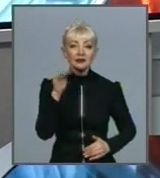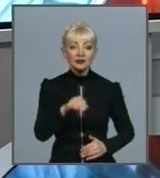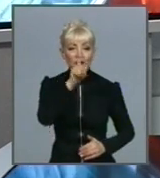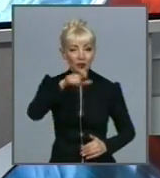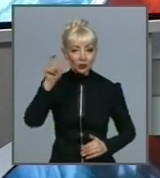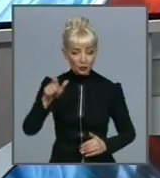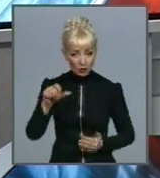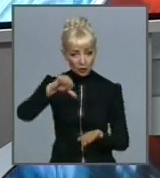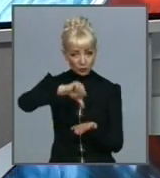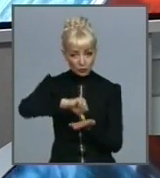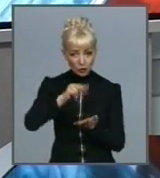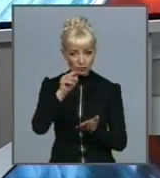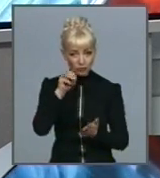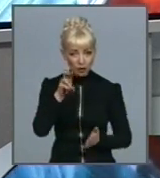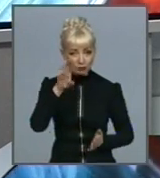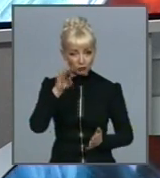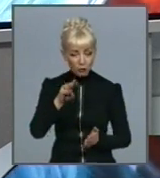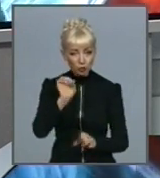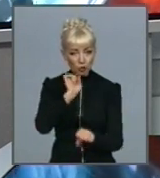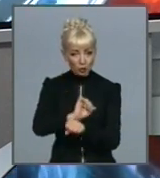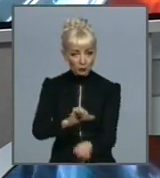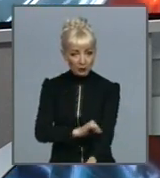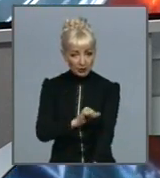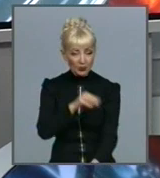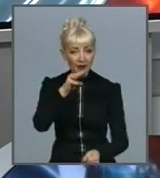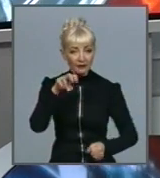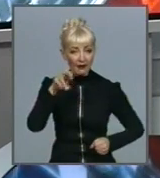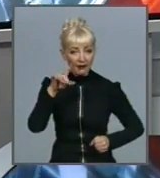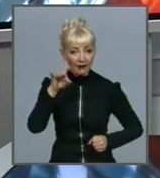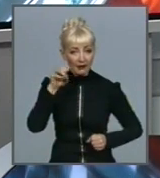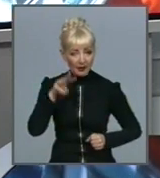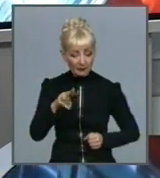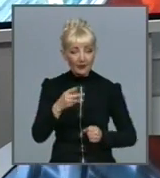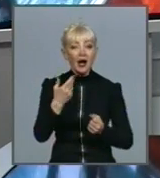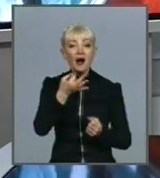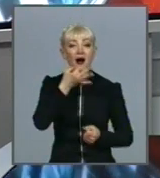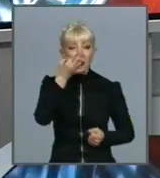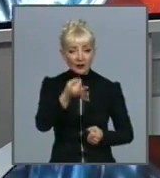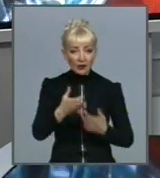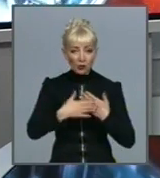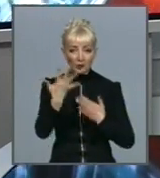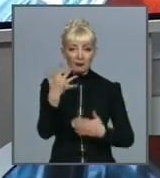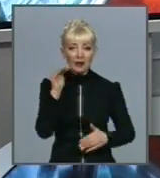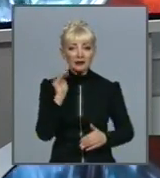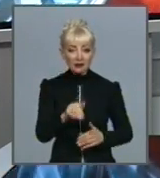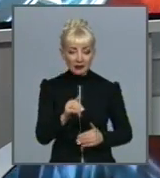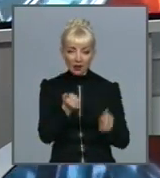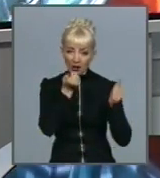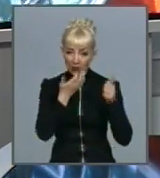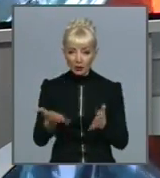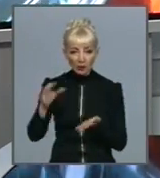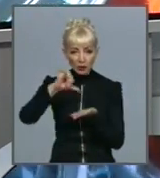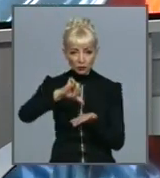-боту «Стоп наркотик» у соцмережі «Телеграм». Розробники програми повідомляють, понад 5 тисяч з них регулярно беруть участь у блокуванні